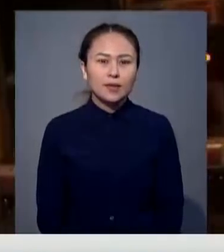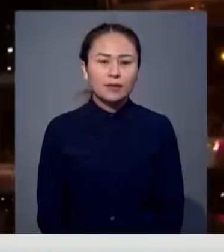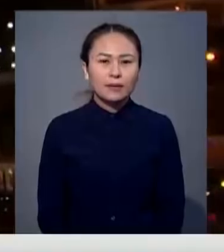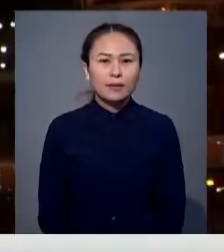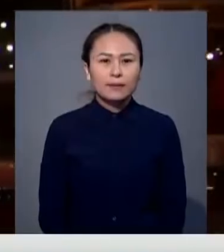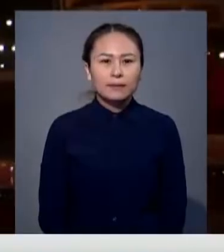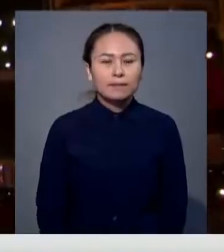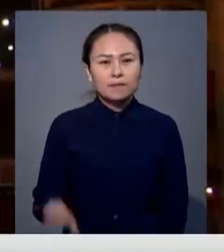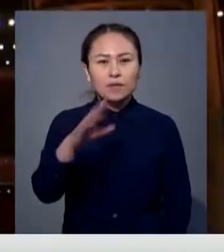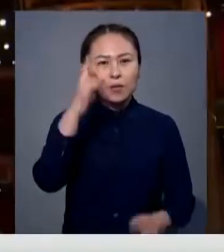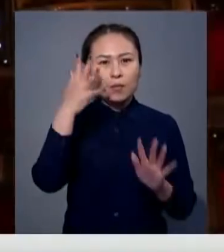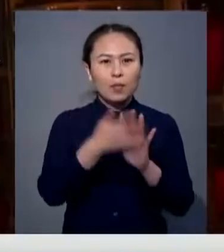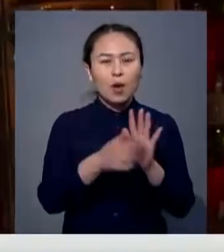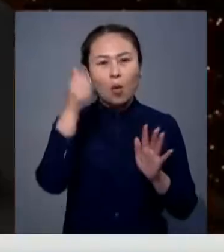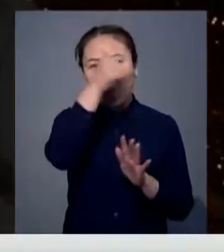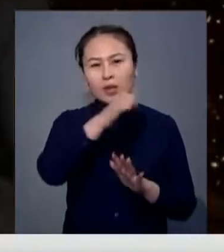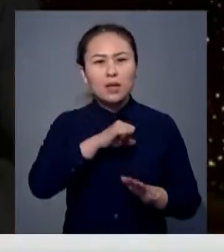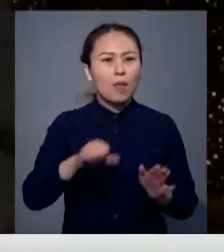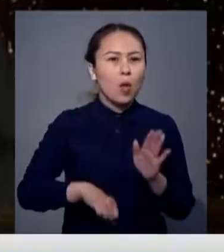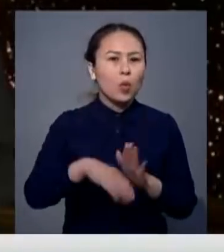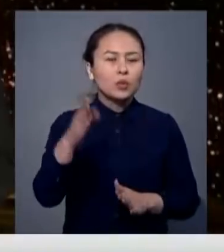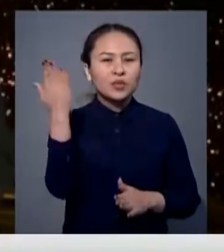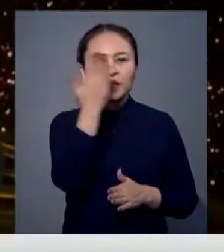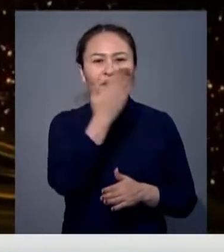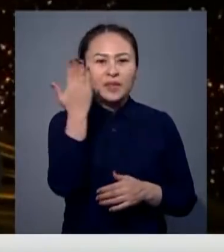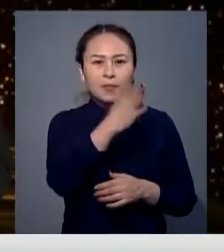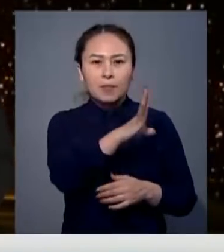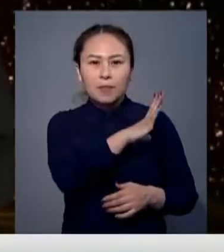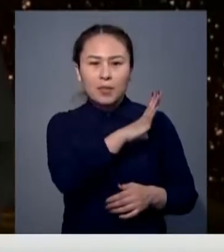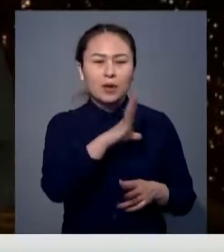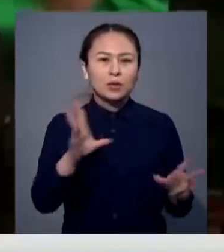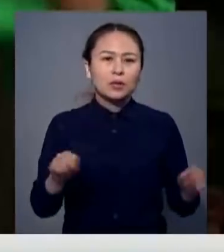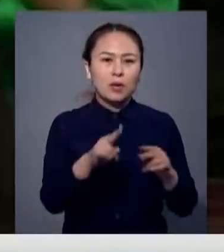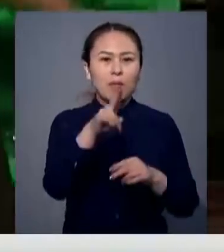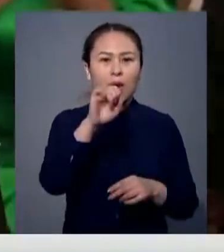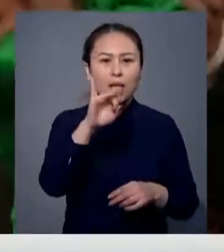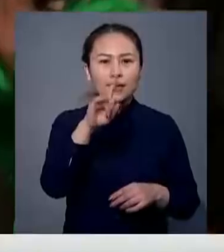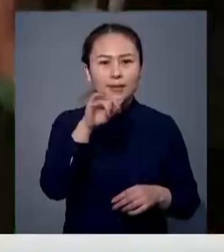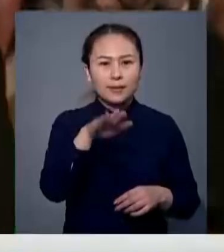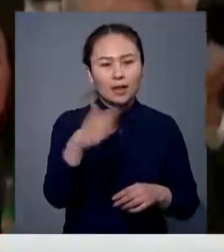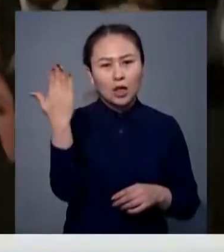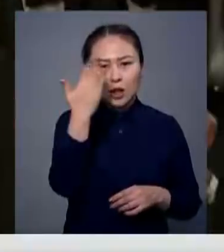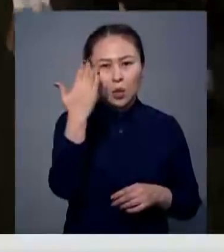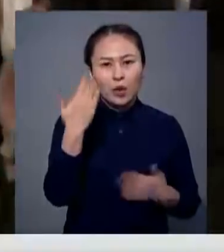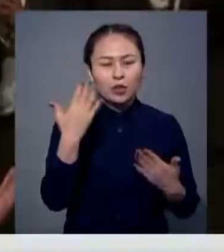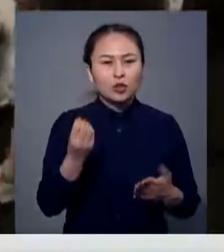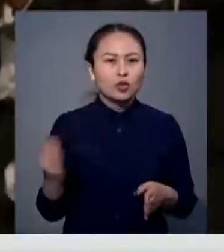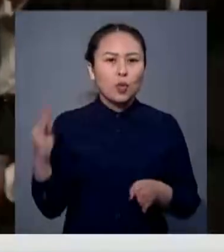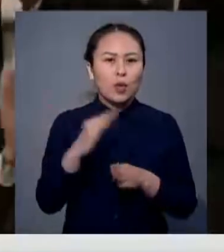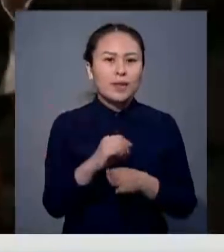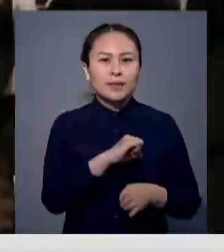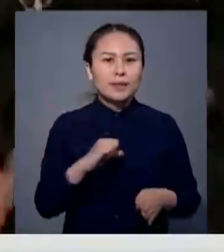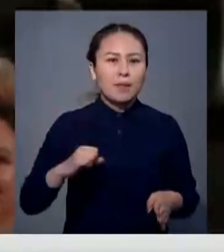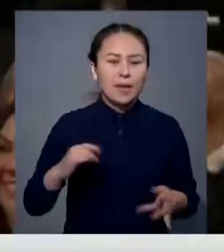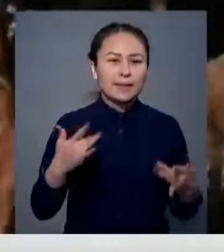Бергілі болғандай жылдың ең үздік фильмдері номинациясында жолып олған паразитті картина сатанды. Онмен қоса ол ең